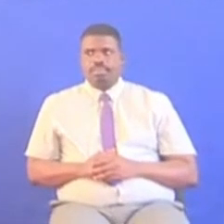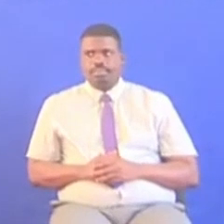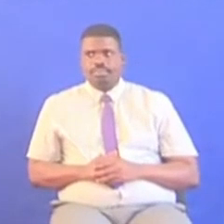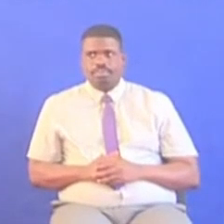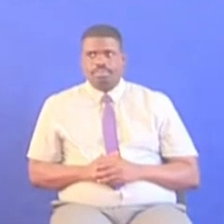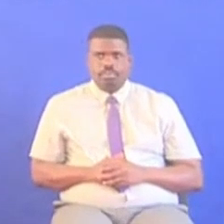Tumefika mwishima